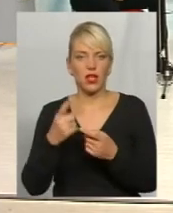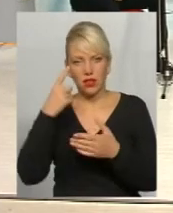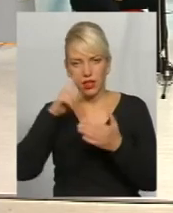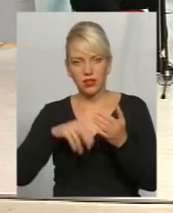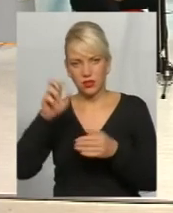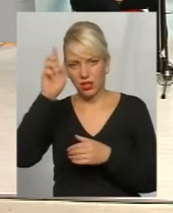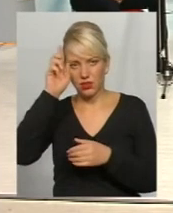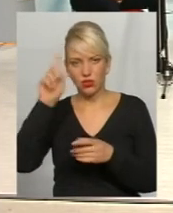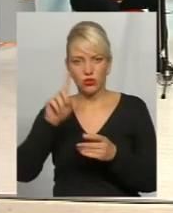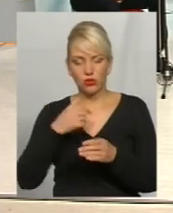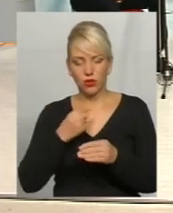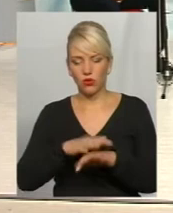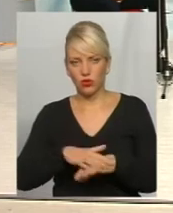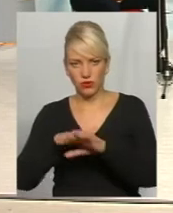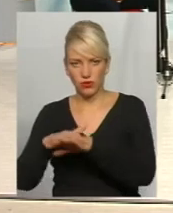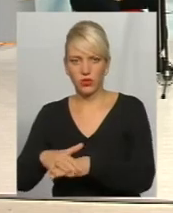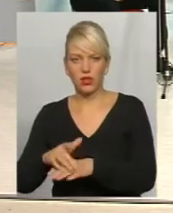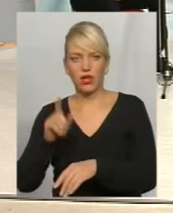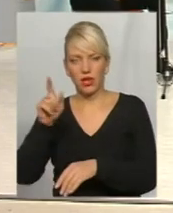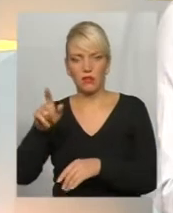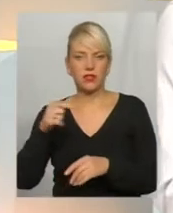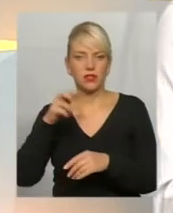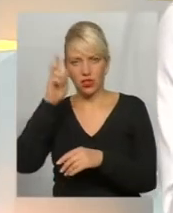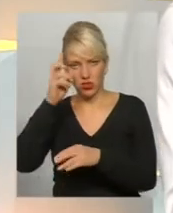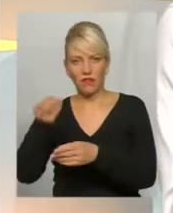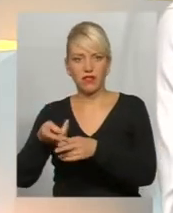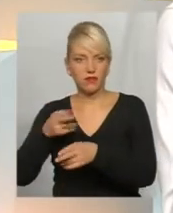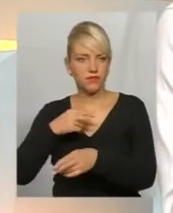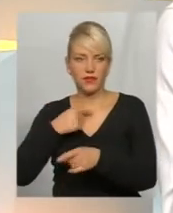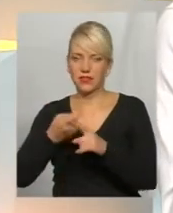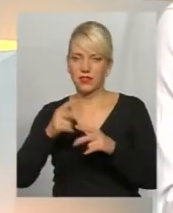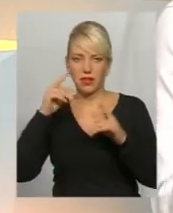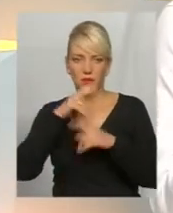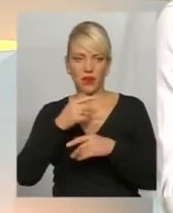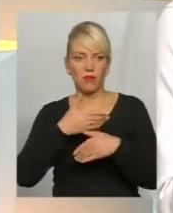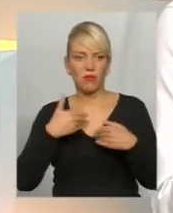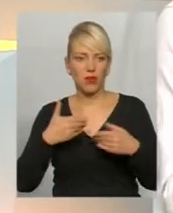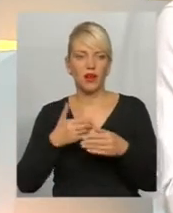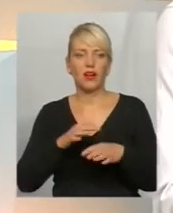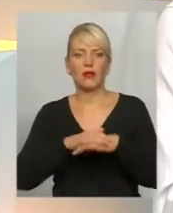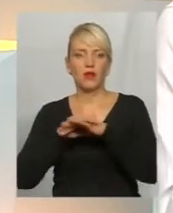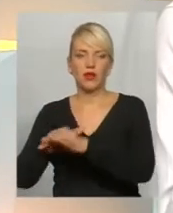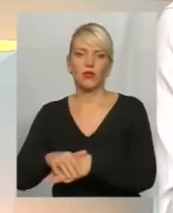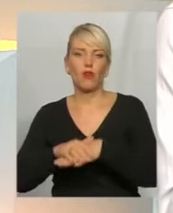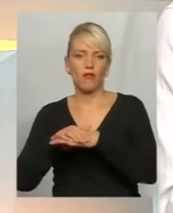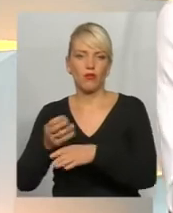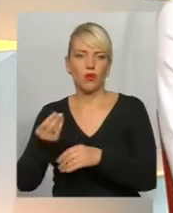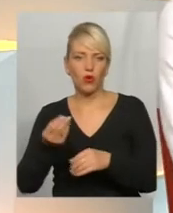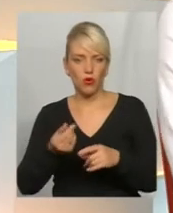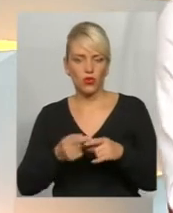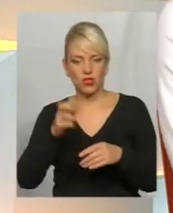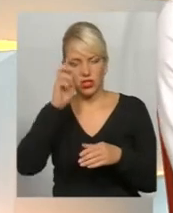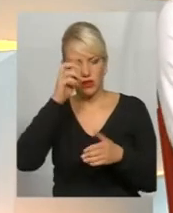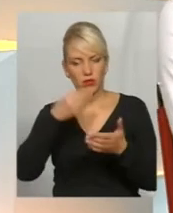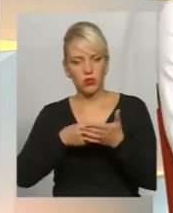що ми сьогодні відраховуємо гроші, і потім їх колись отримав від держави, це неправильно. Ми відраховуємо гроші сьогодні в пенсійний фонд, бюджет України, і з цих